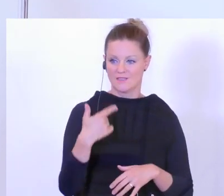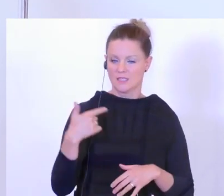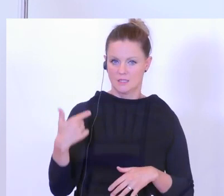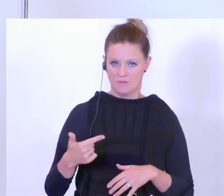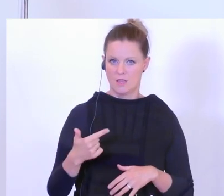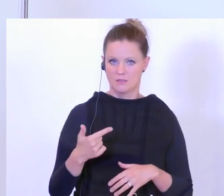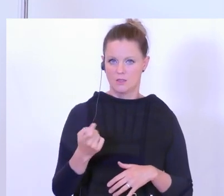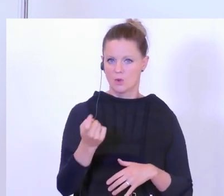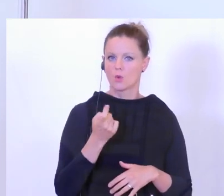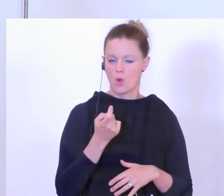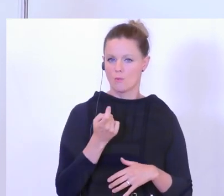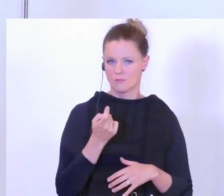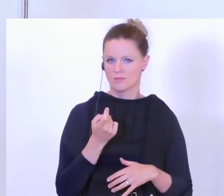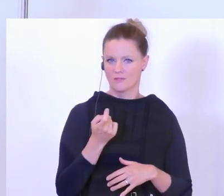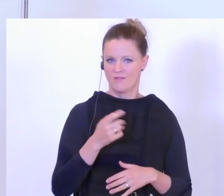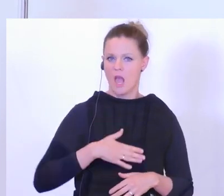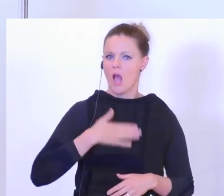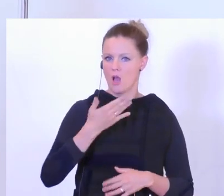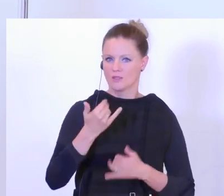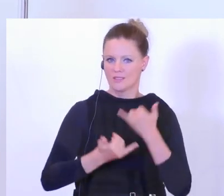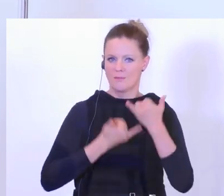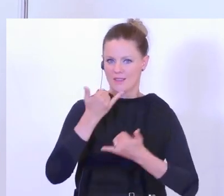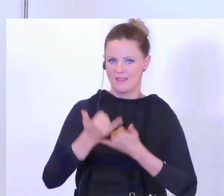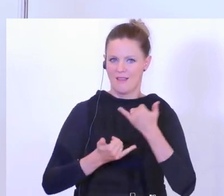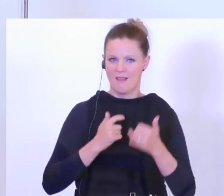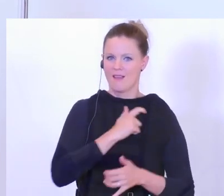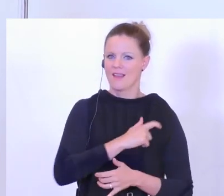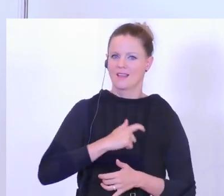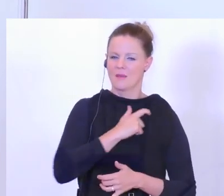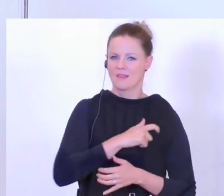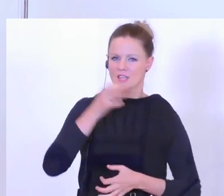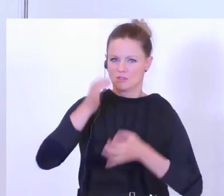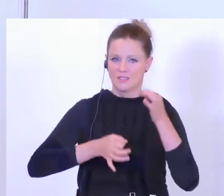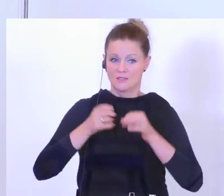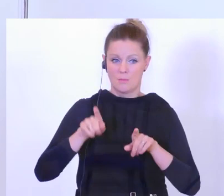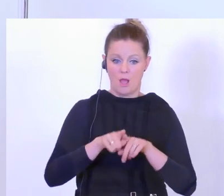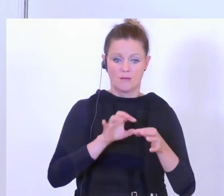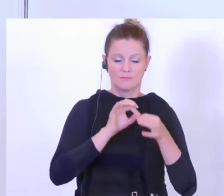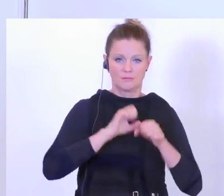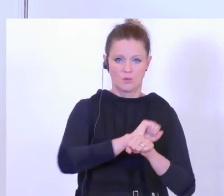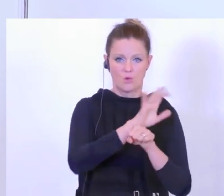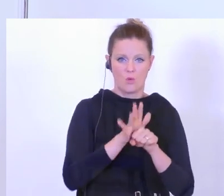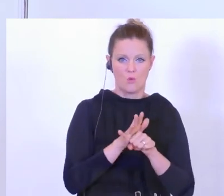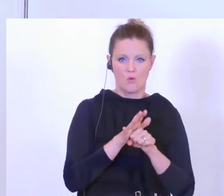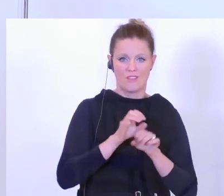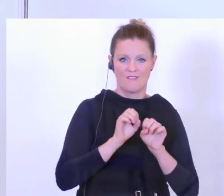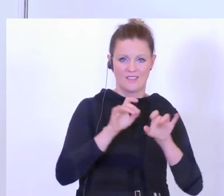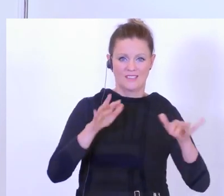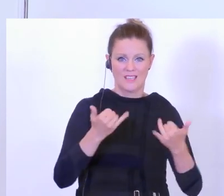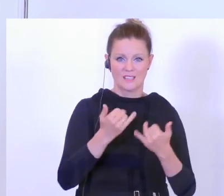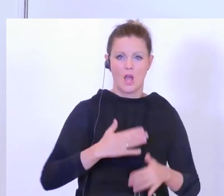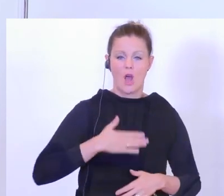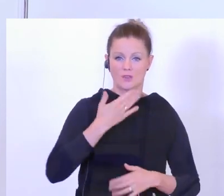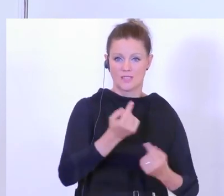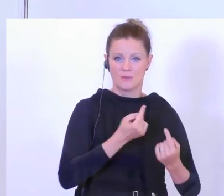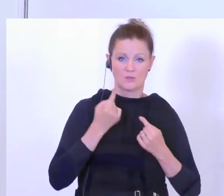gesagt, wird ein Ausnahmejahr werden in der Kriminalitätsstatistik, aber auch hier im Coronavirus, in dieser Ausnahmesituation, in dieser Krise